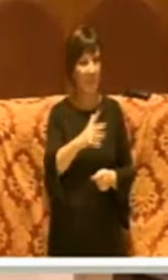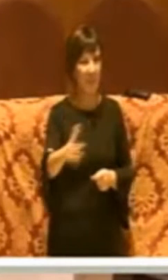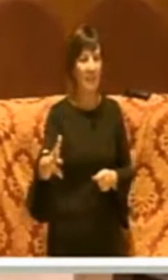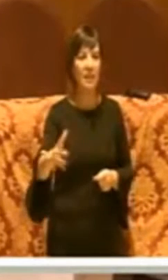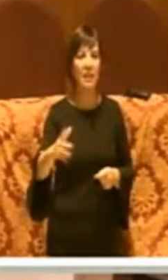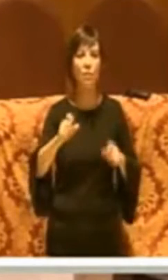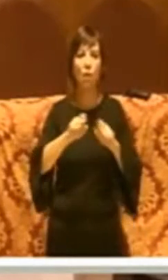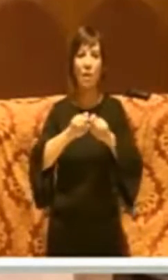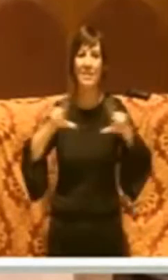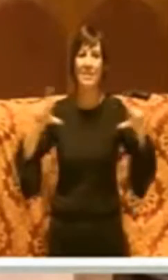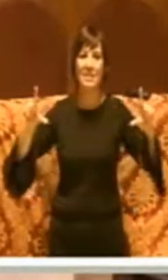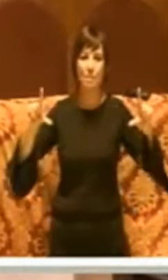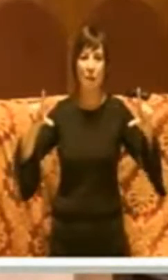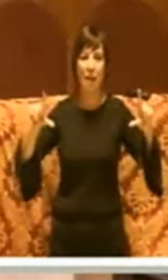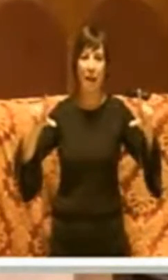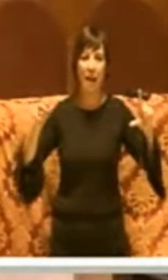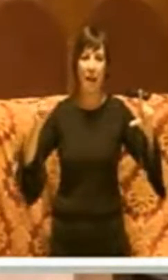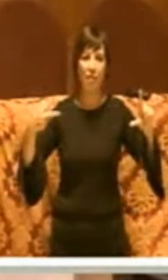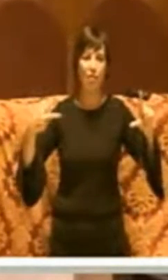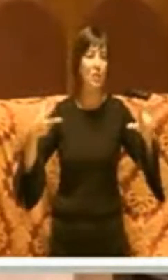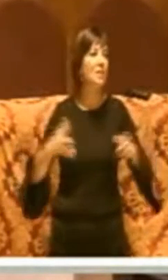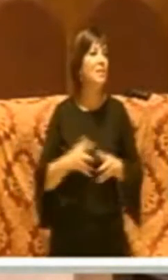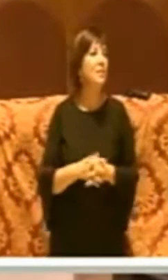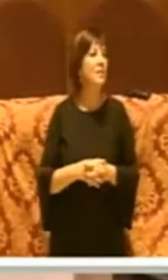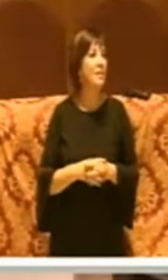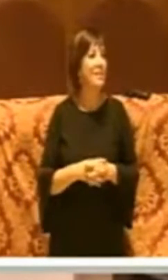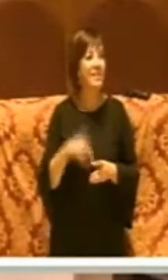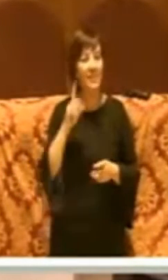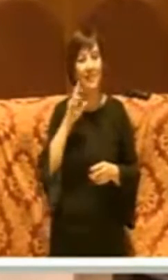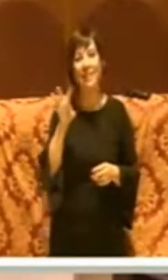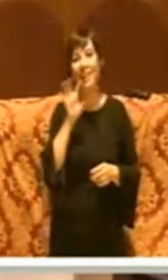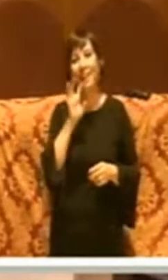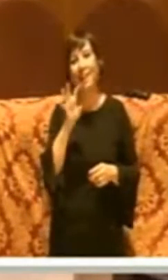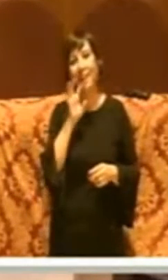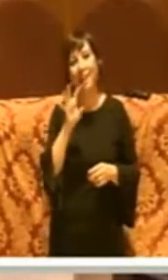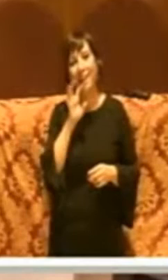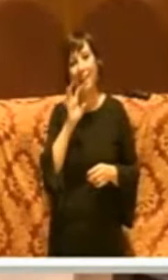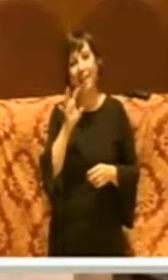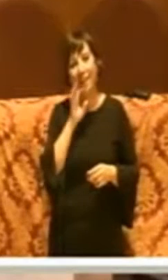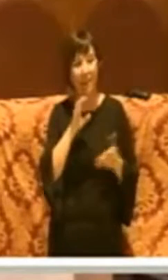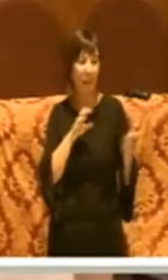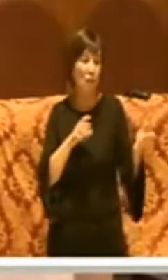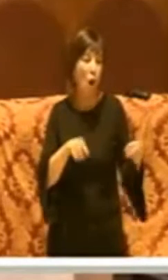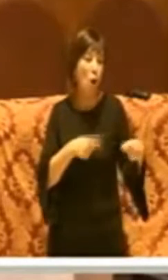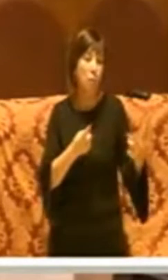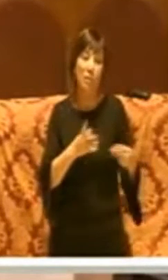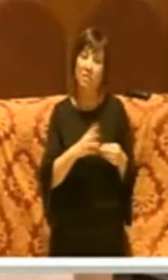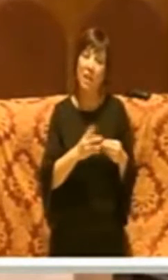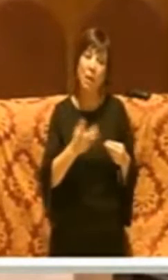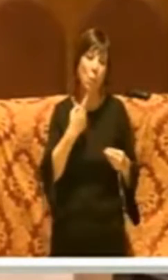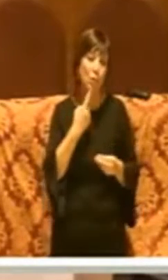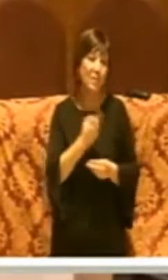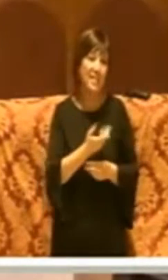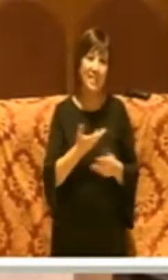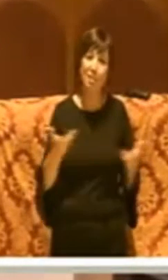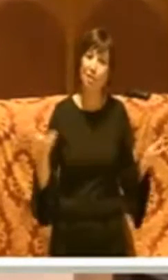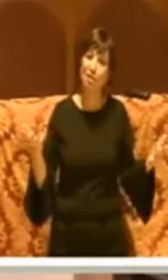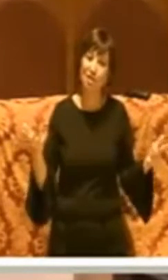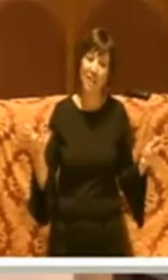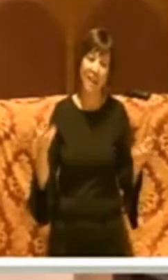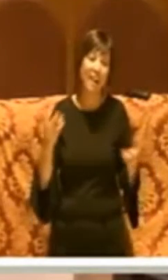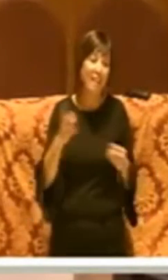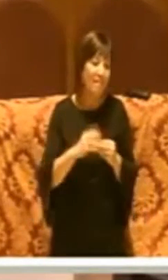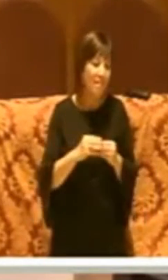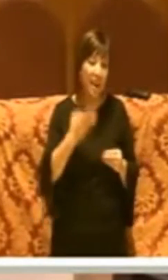display acceso eh certo sento ridacchiare perché tanto non potete fare altro quando vi si dice vi si